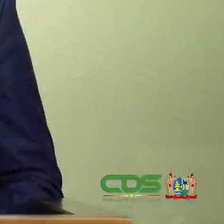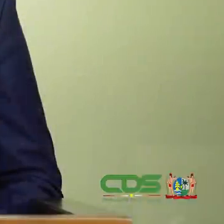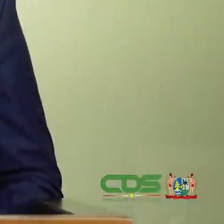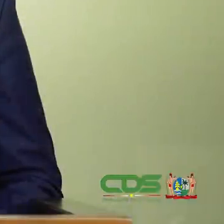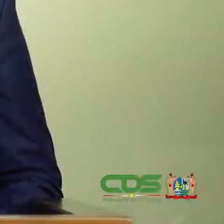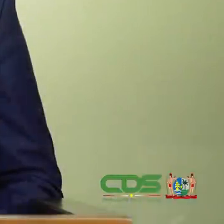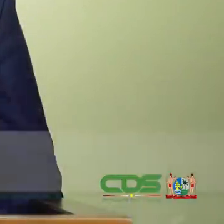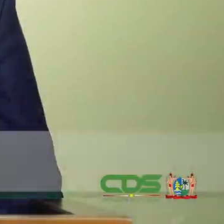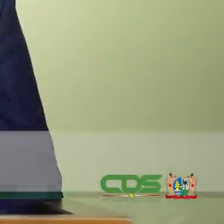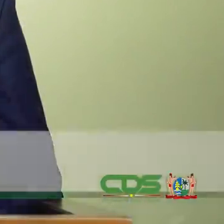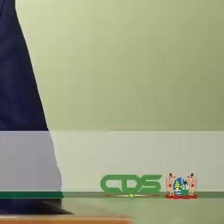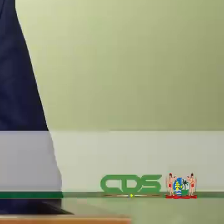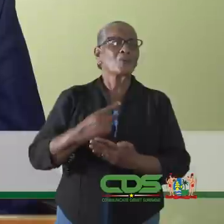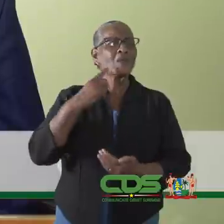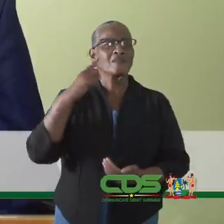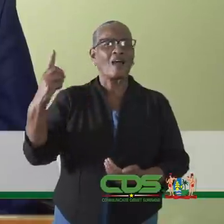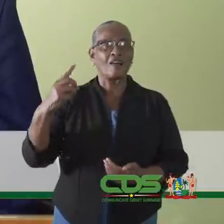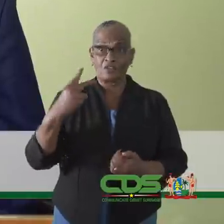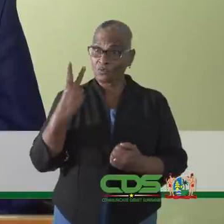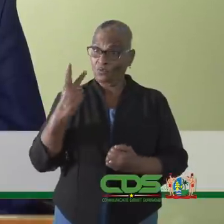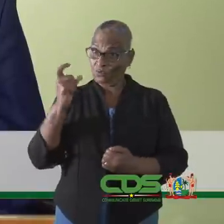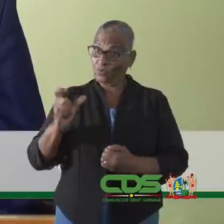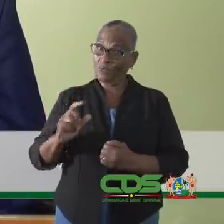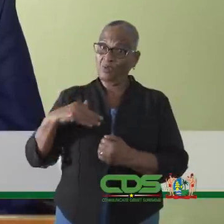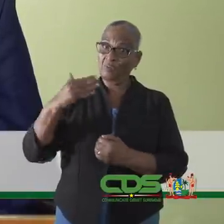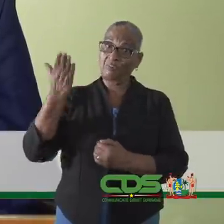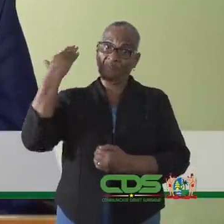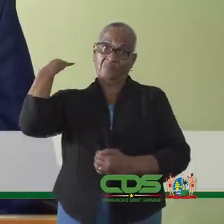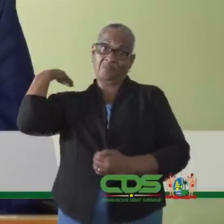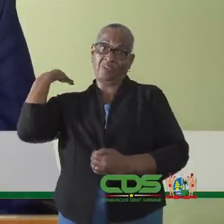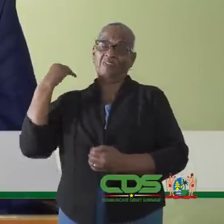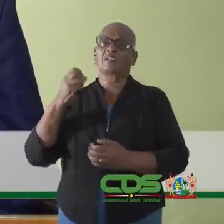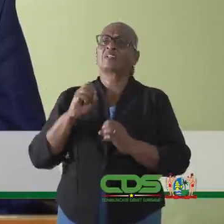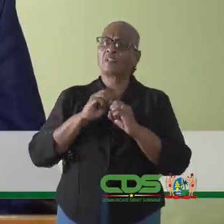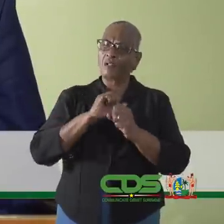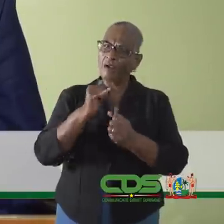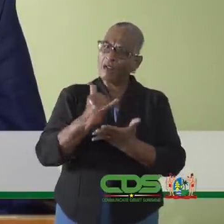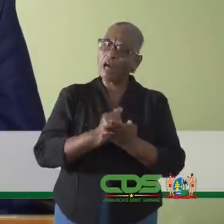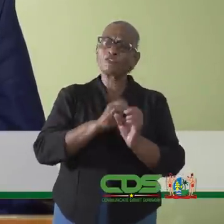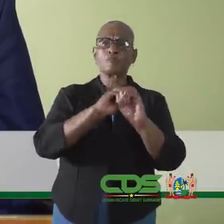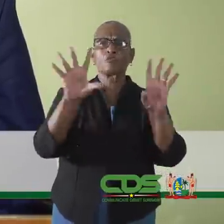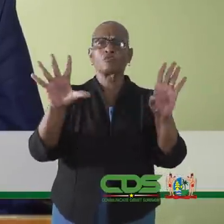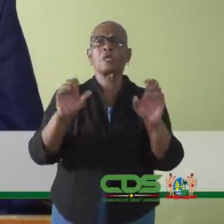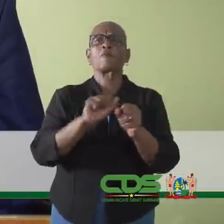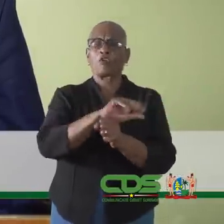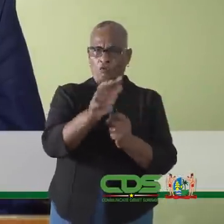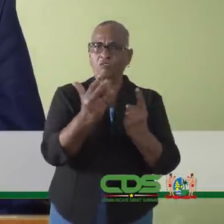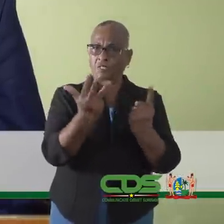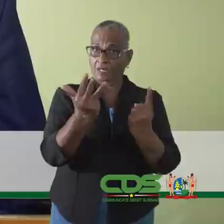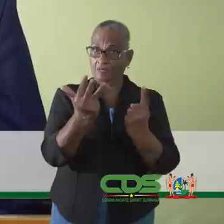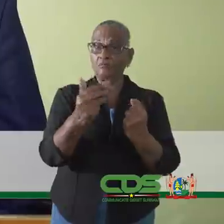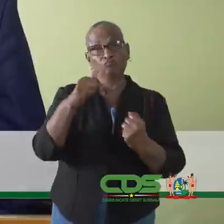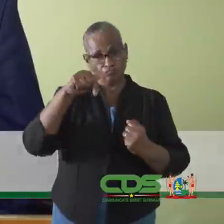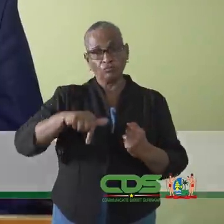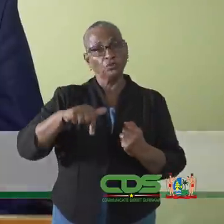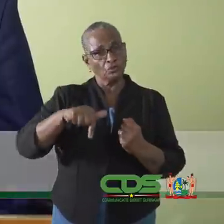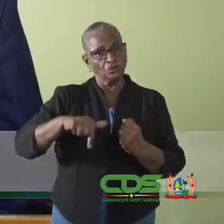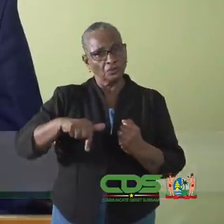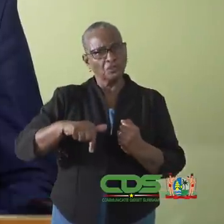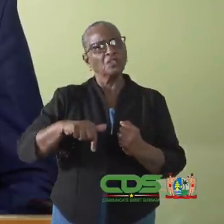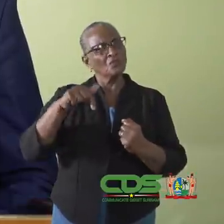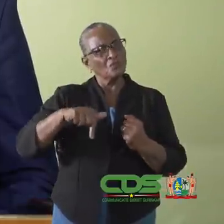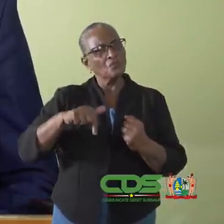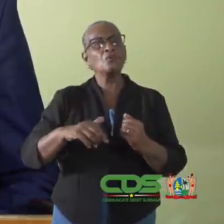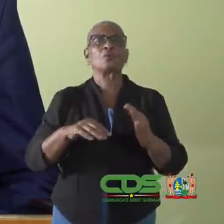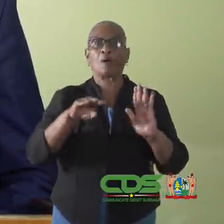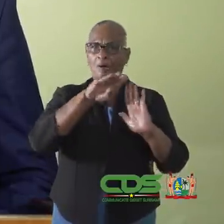Volk van Suriname, goedendag. Wij zijn twee weken verder van de laatste boodschap om trend COVID-19. Heden